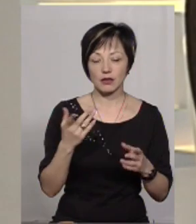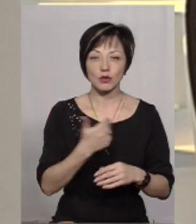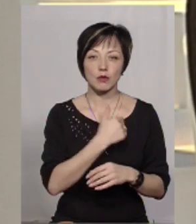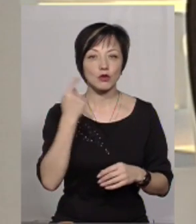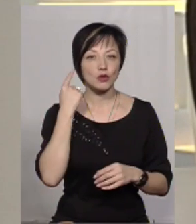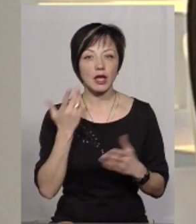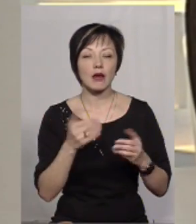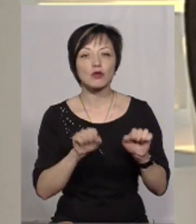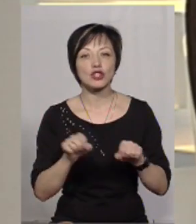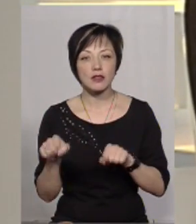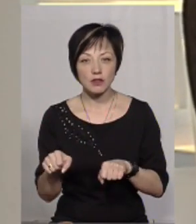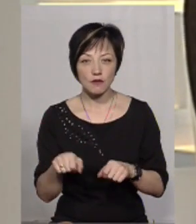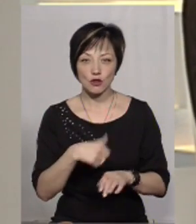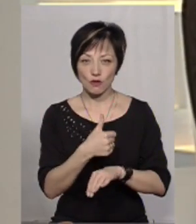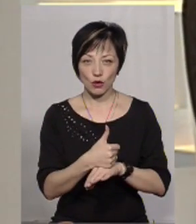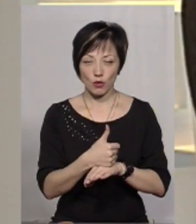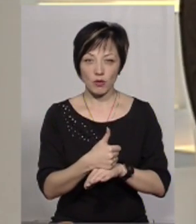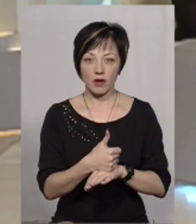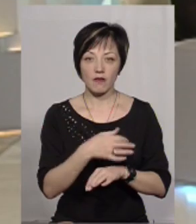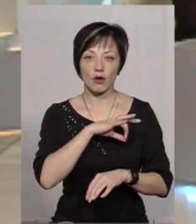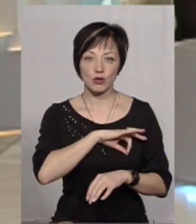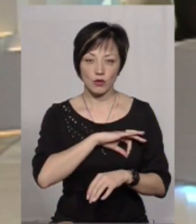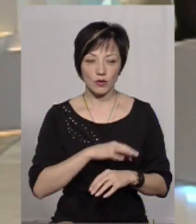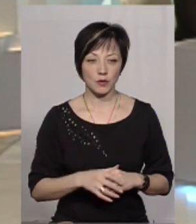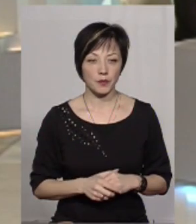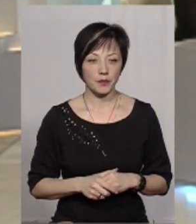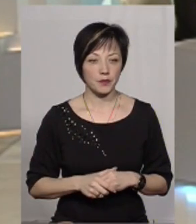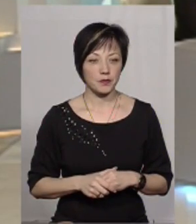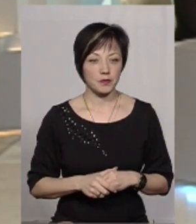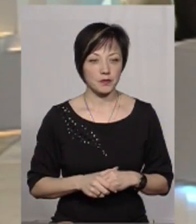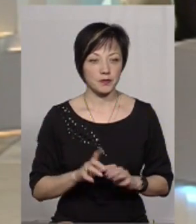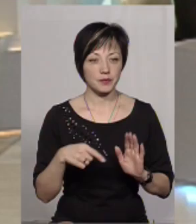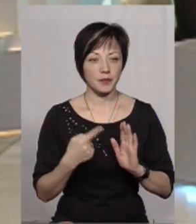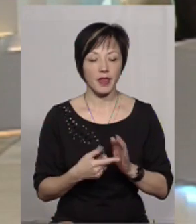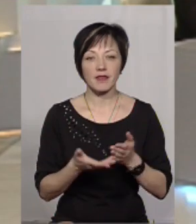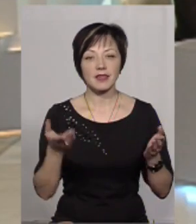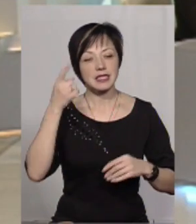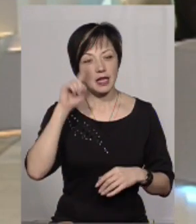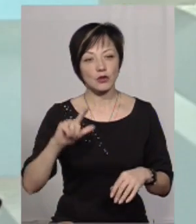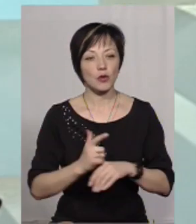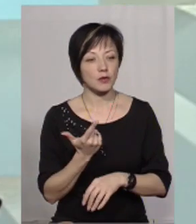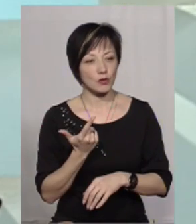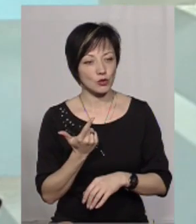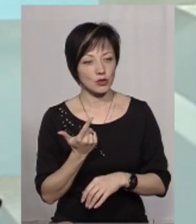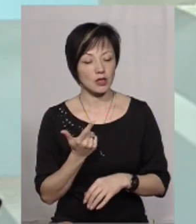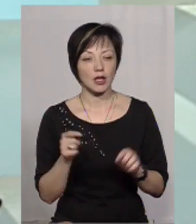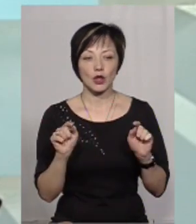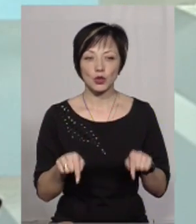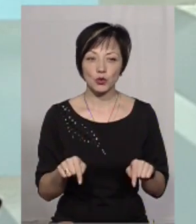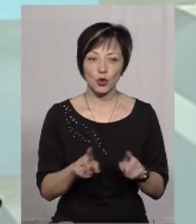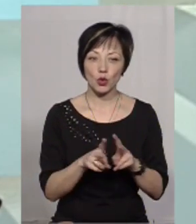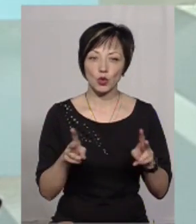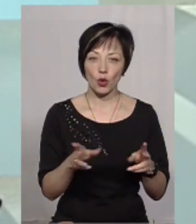б почути, все ж таки, які можливості в основному використовують? Ну, ви знаєте, знову ж таки, тут